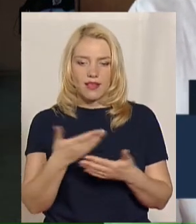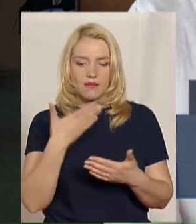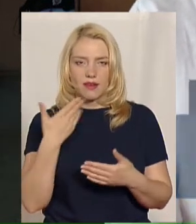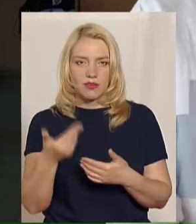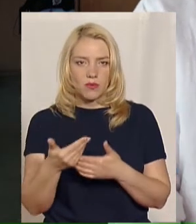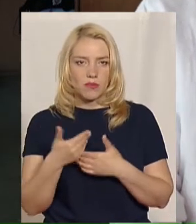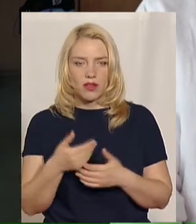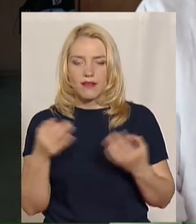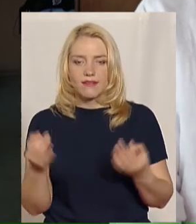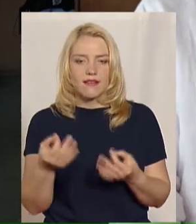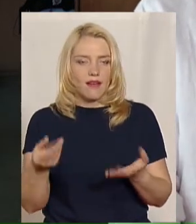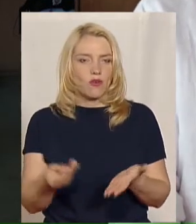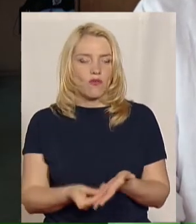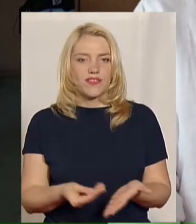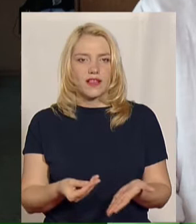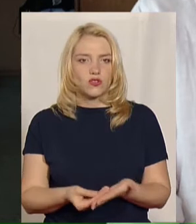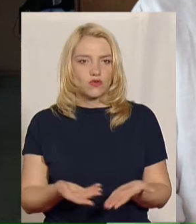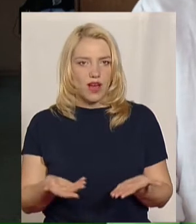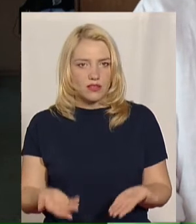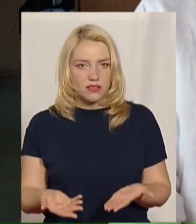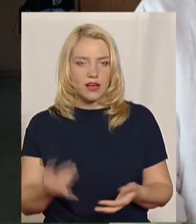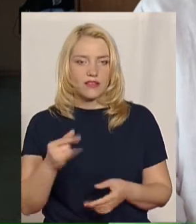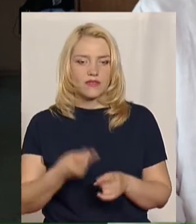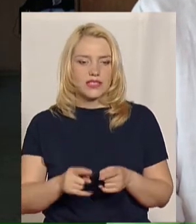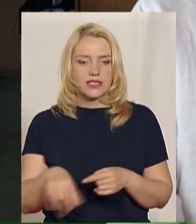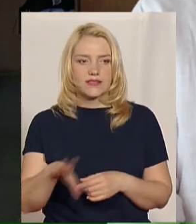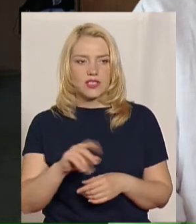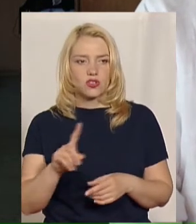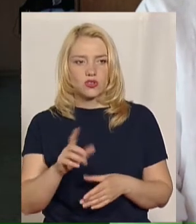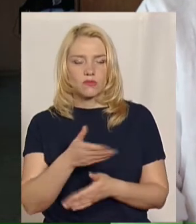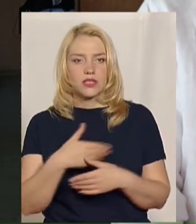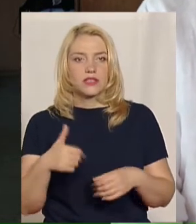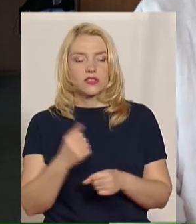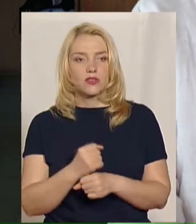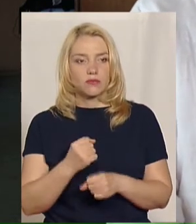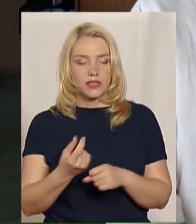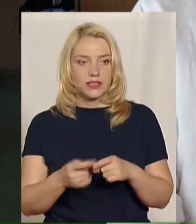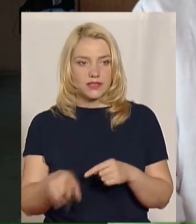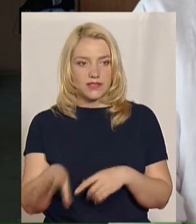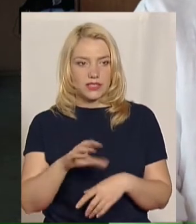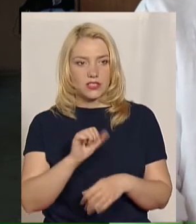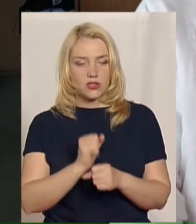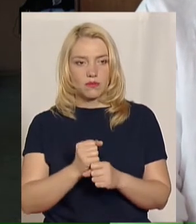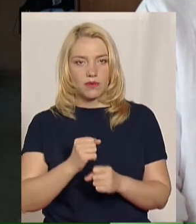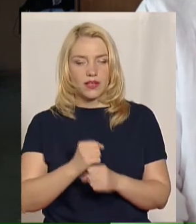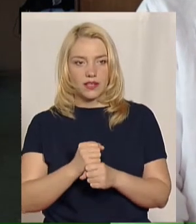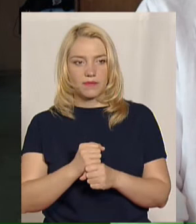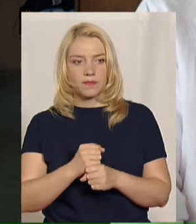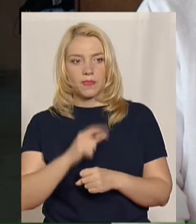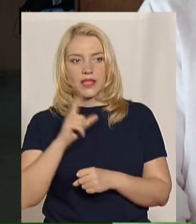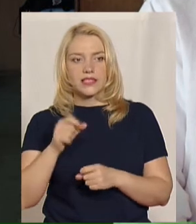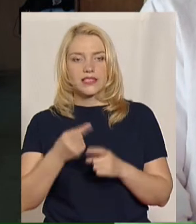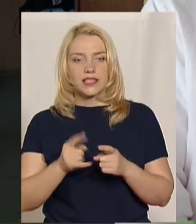фінансування. І все це, що ми зараз зробили, все це ми зробили за ті